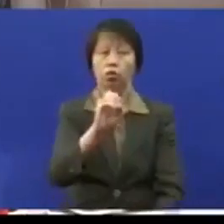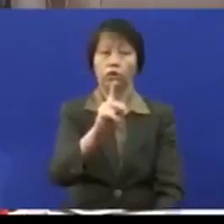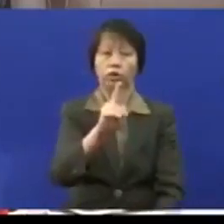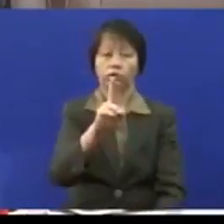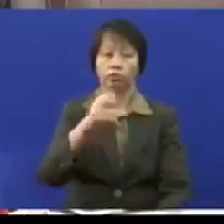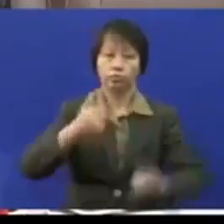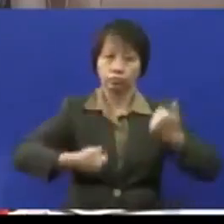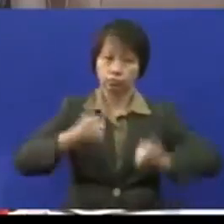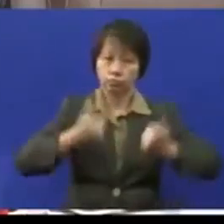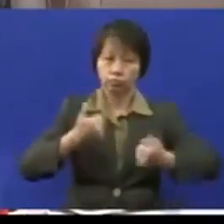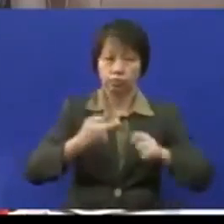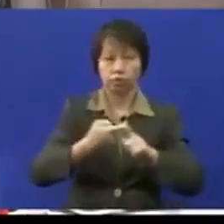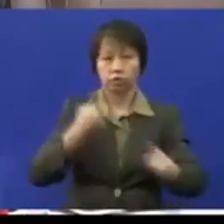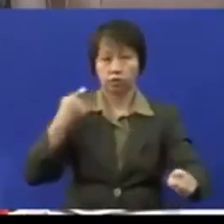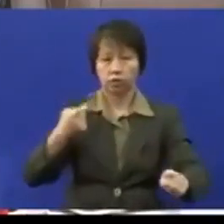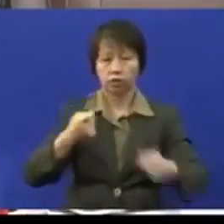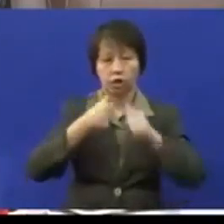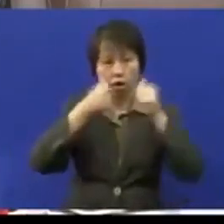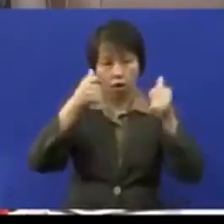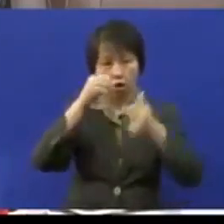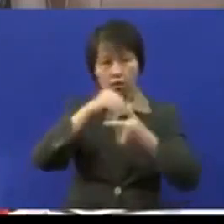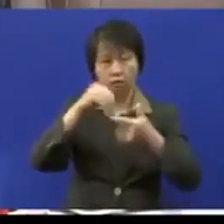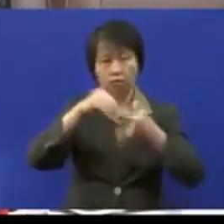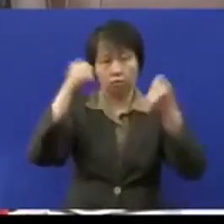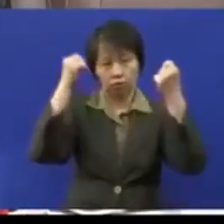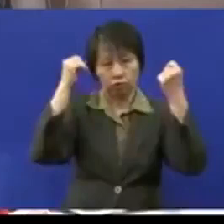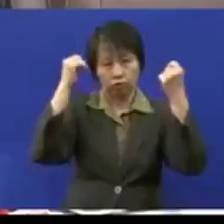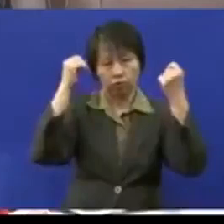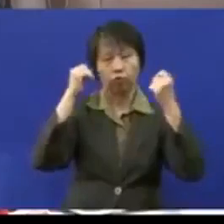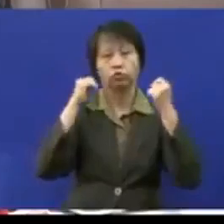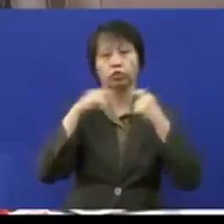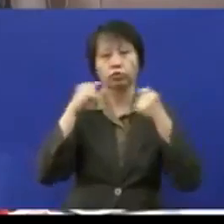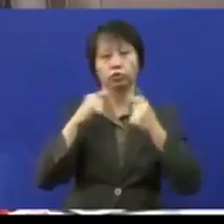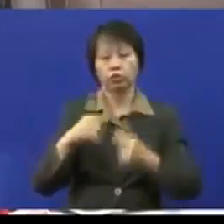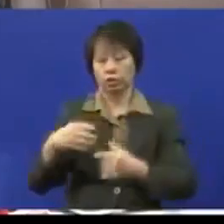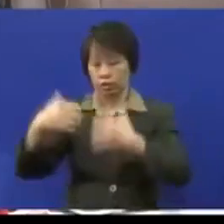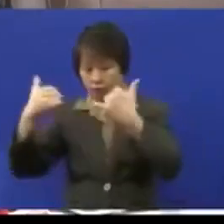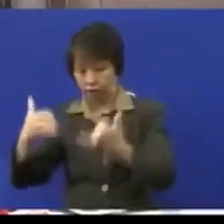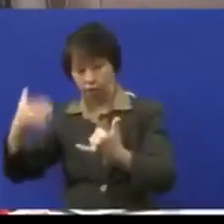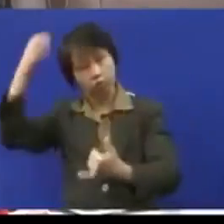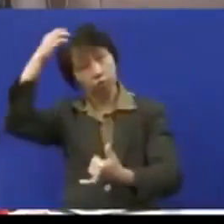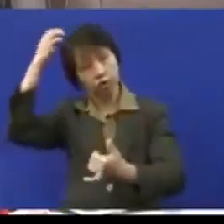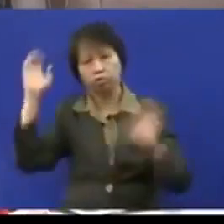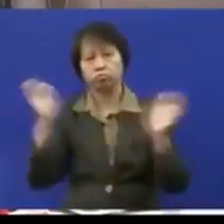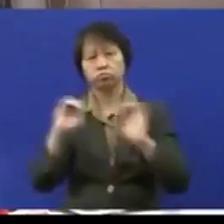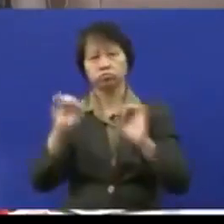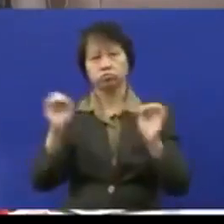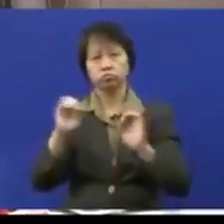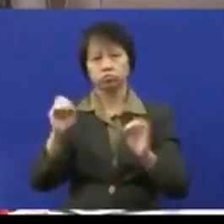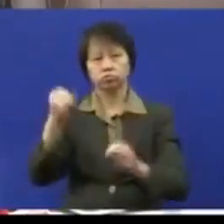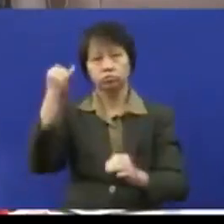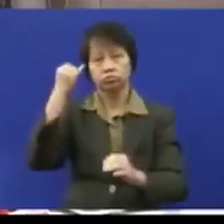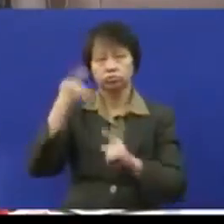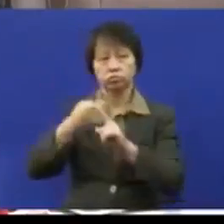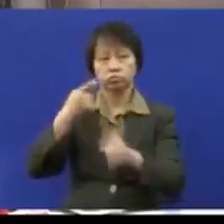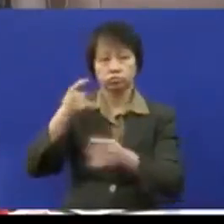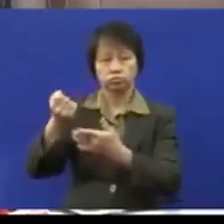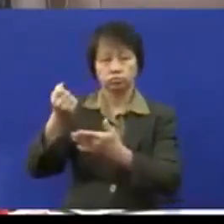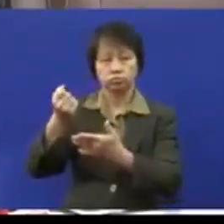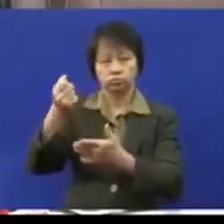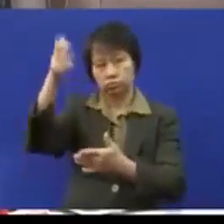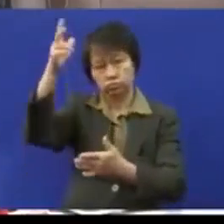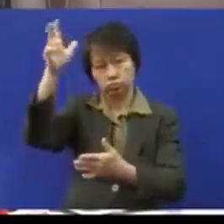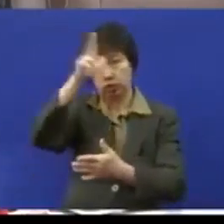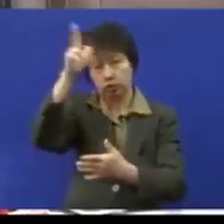Sama ada dari sektor awam ataupun swasta. Setakat ini, negeri Selangor tiada inisiatif kerajaan ataupun bukan kerajaan